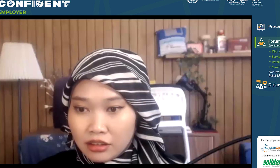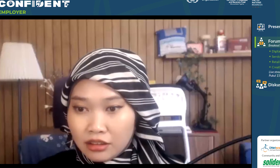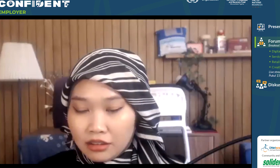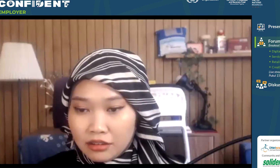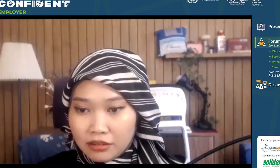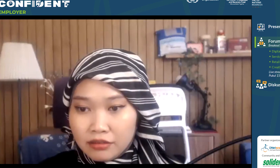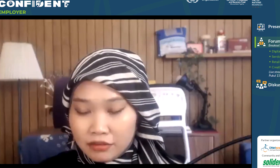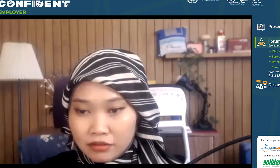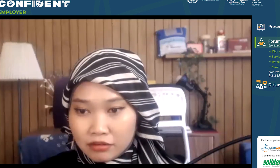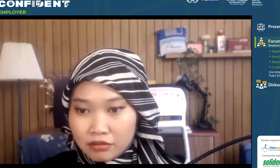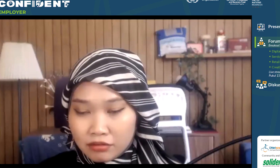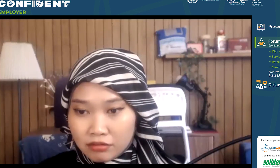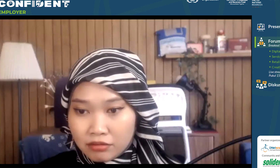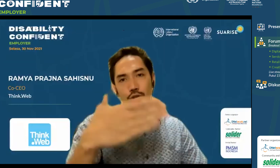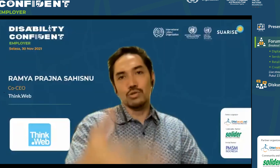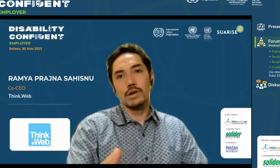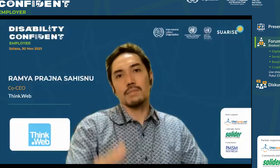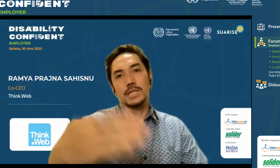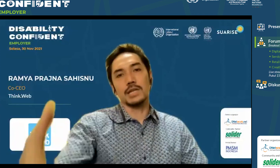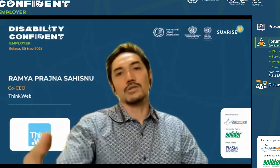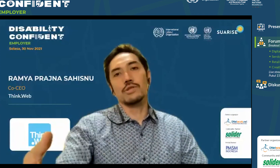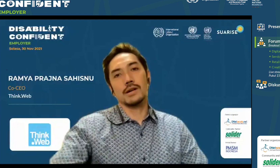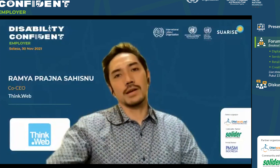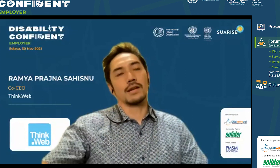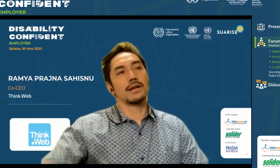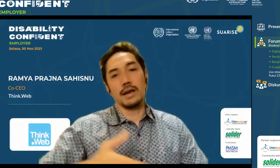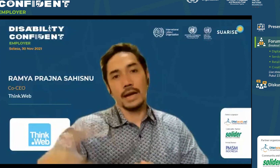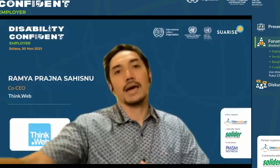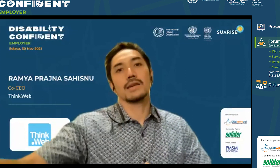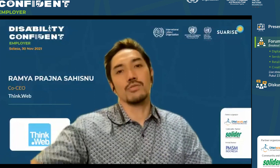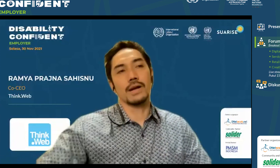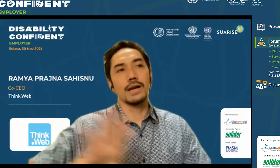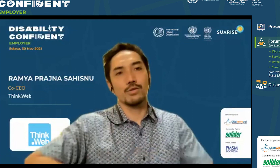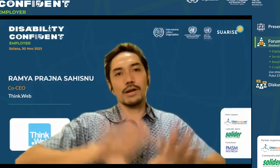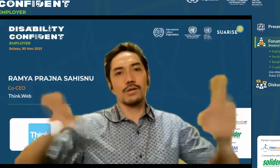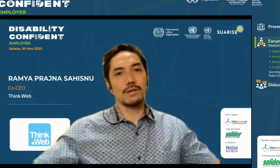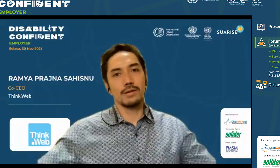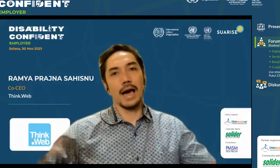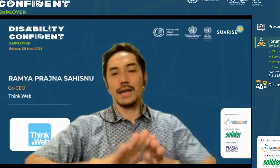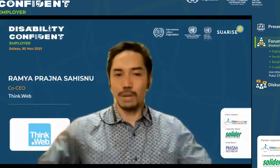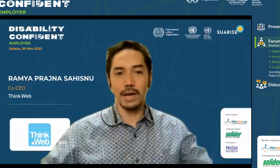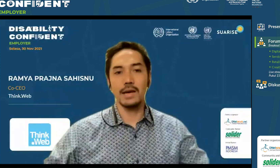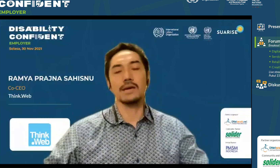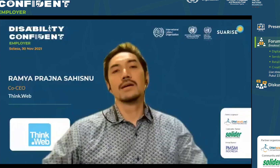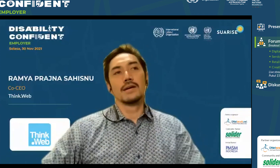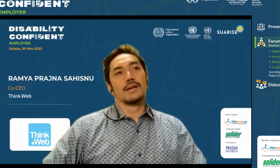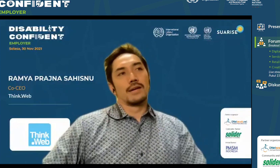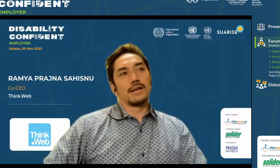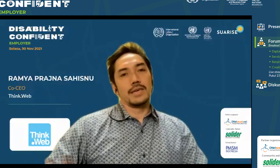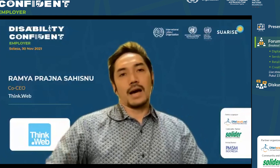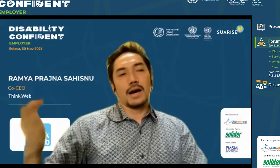persepsi orang ketika tuna netra tuh bodoh juga miskin juga dan lain-lain gitu padahal itu kan hal yang berbeda